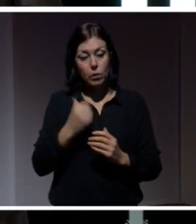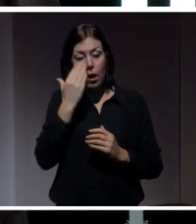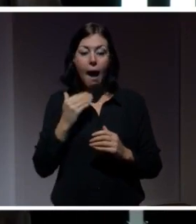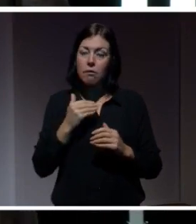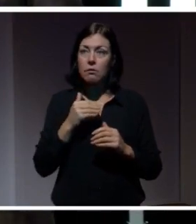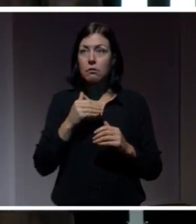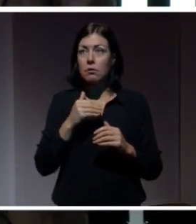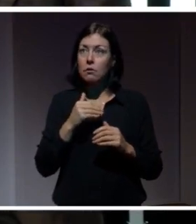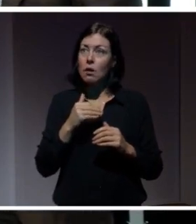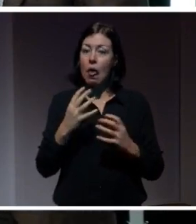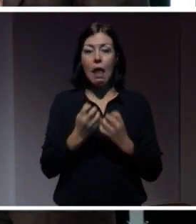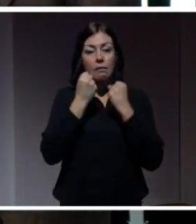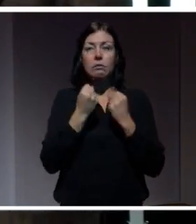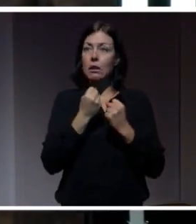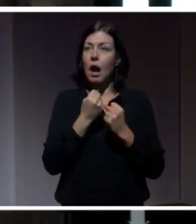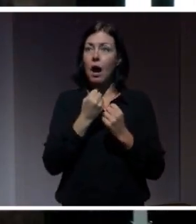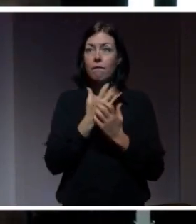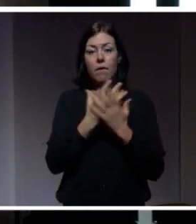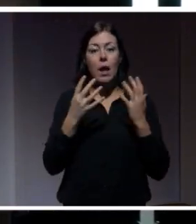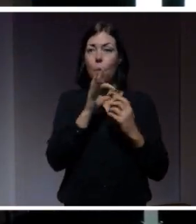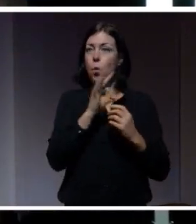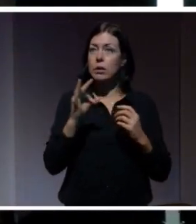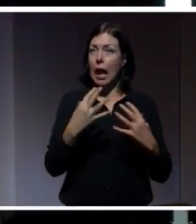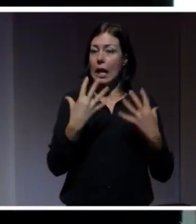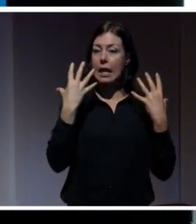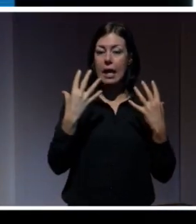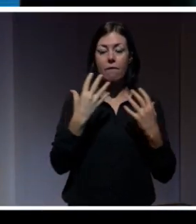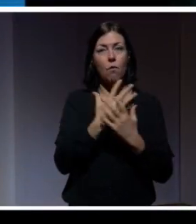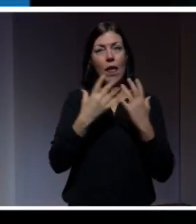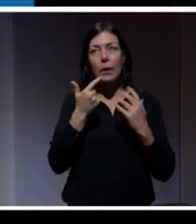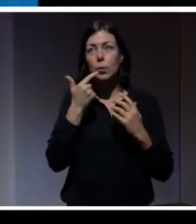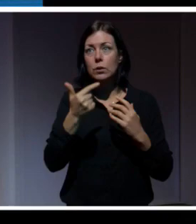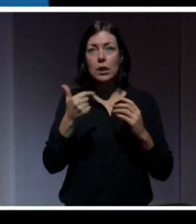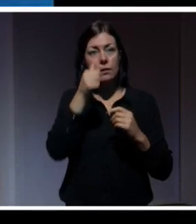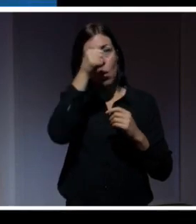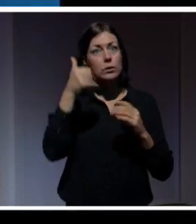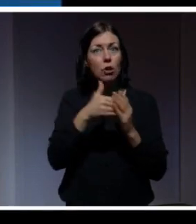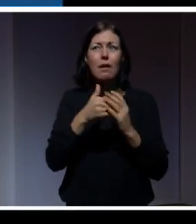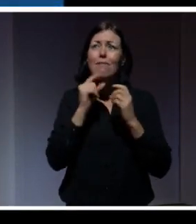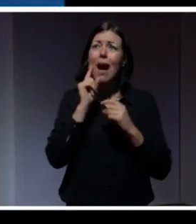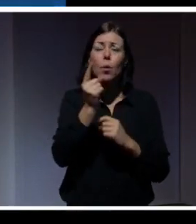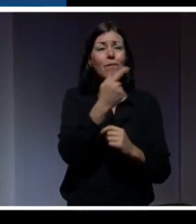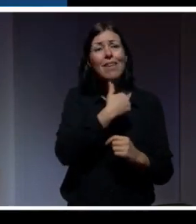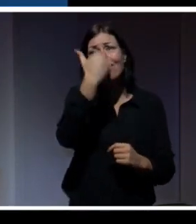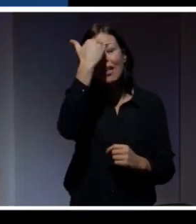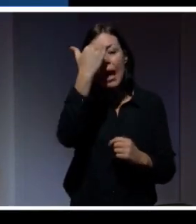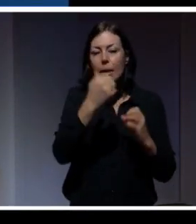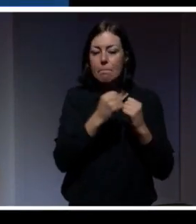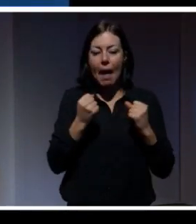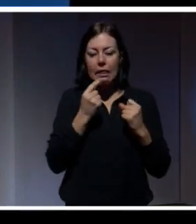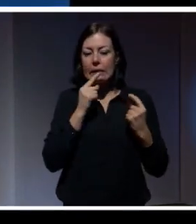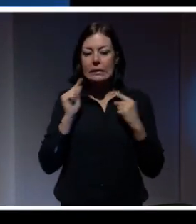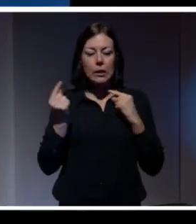100 människor i varje år och 2-3 tusen svårt skadade varje år. Det vet vi. Men diskussionen och